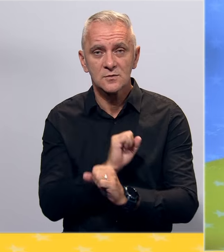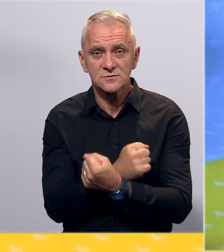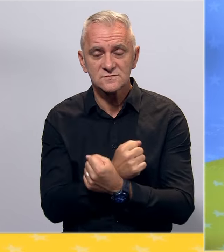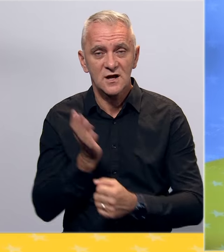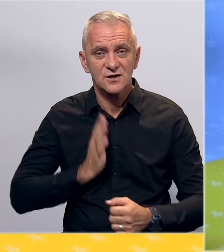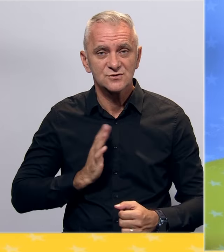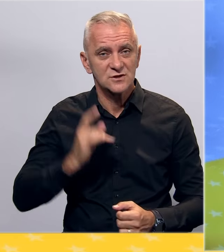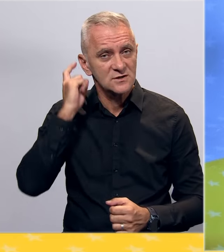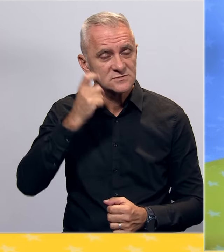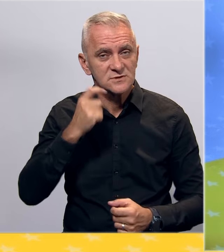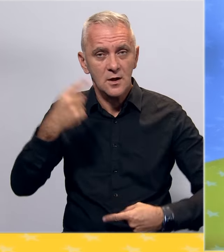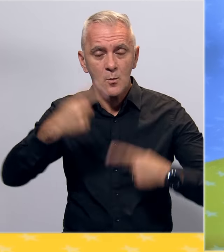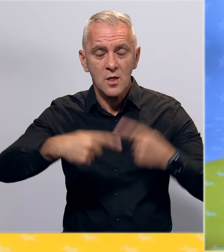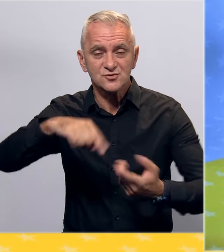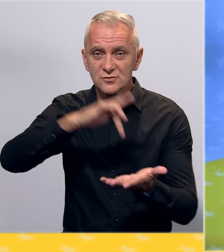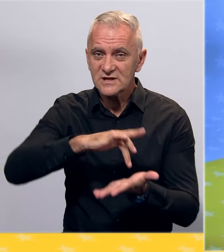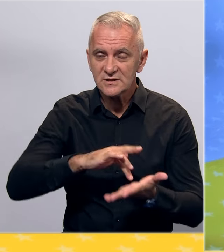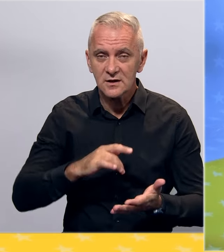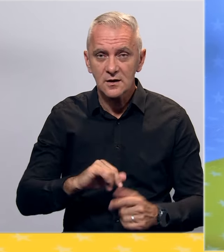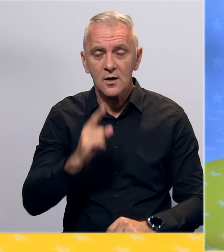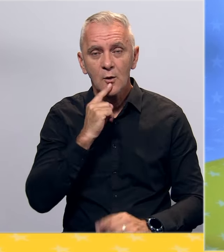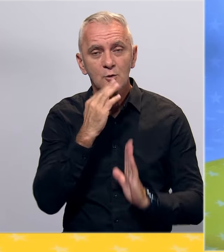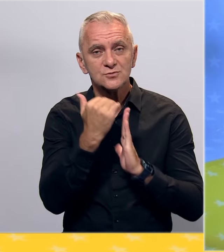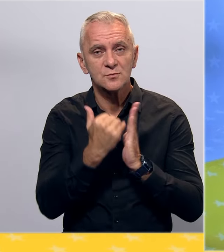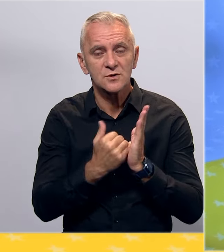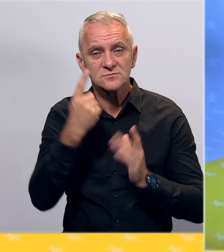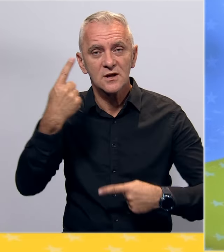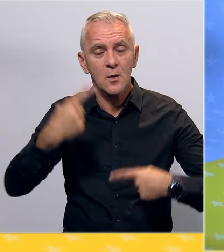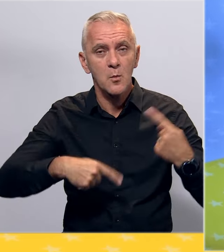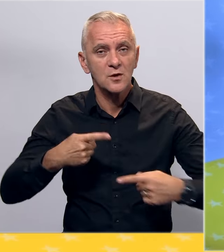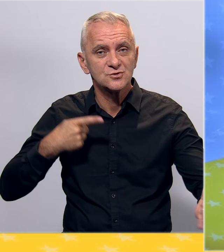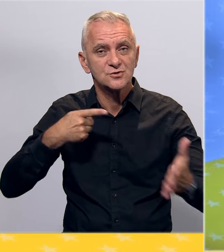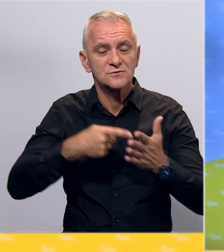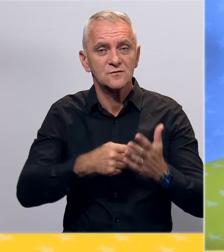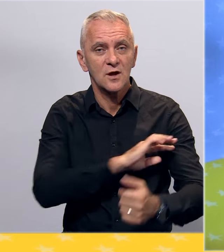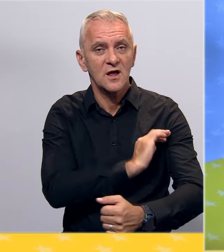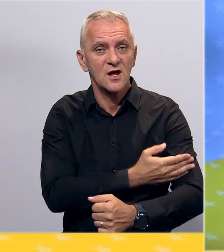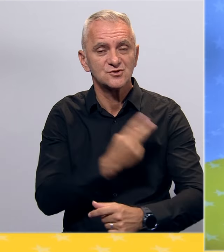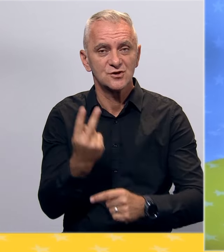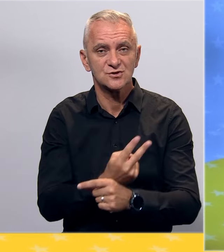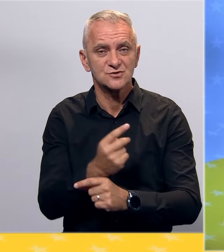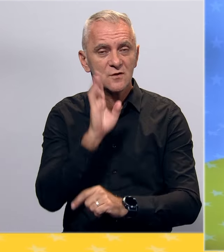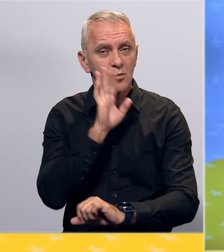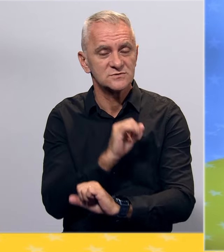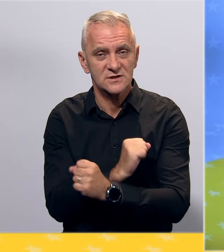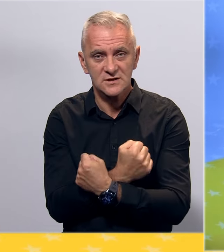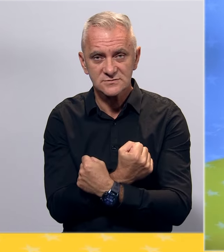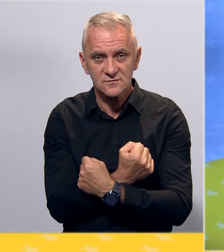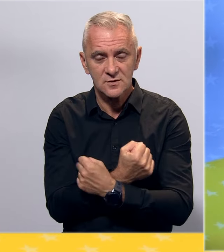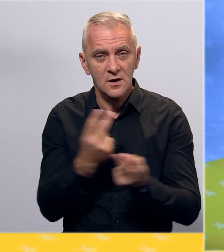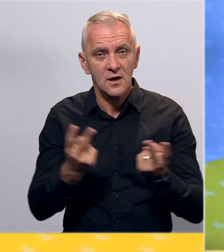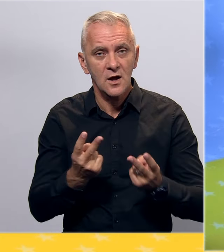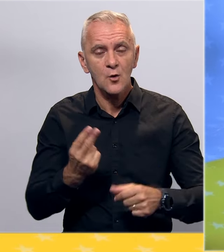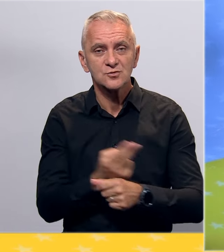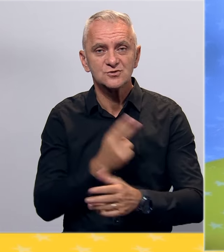je građanska stranka političkog centra, či su programski i politički cilje vijačanje države Bosne i Hercegovinije. Kao